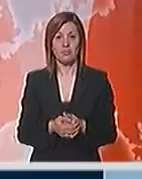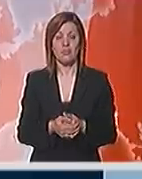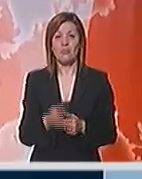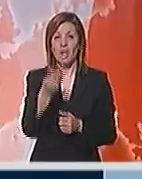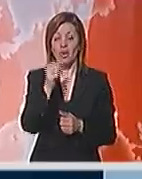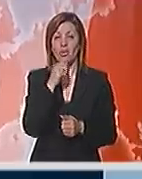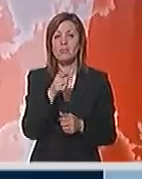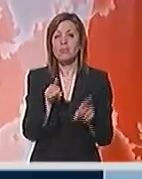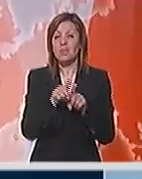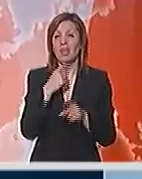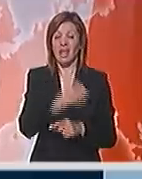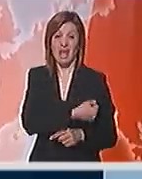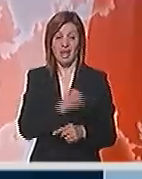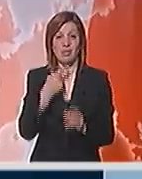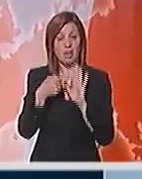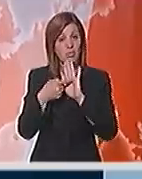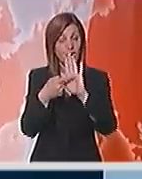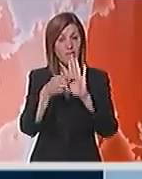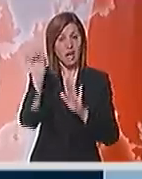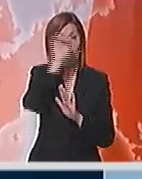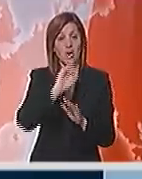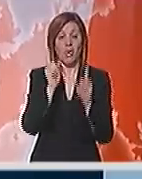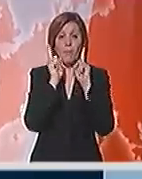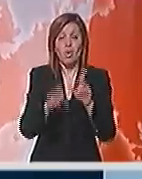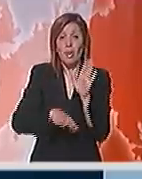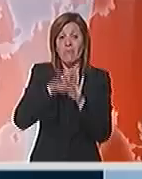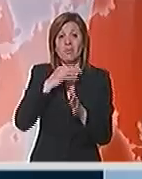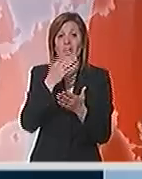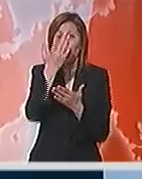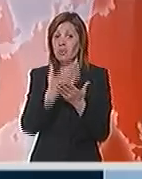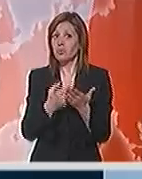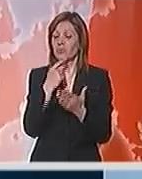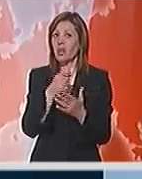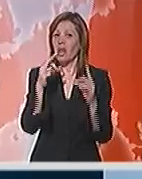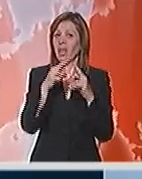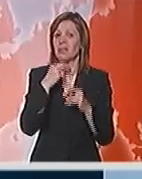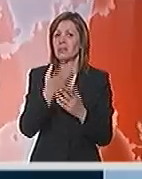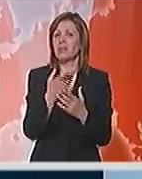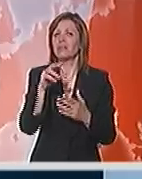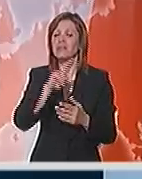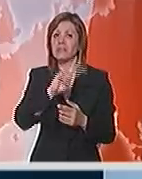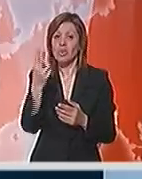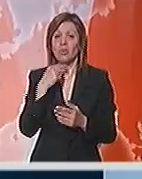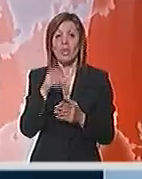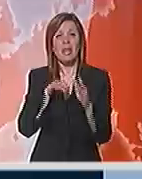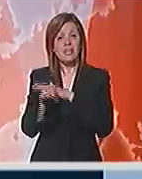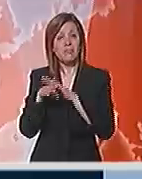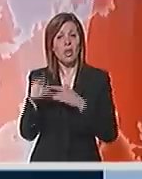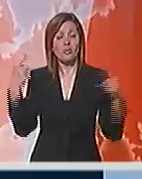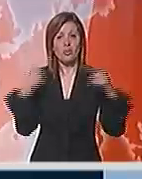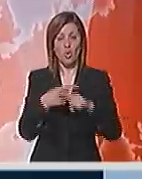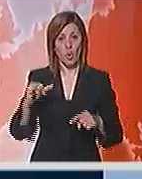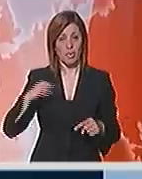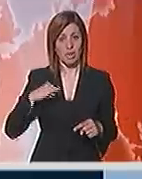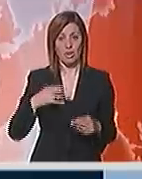Ekonomska i finansijska kriza je pokazala da Evropa mora da više računa na nezavisne agencije za rejting da bi se izbjegao sukub interesa.